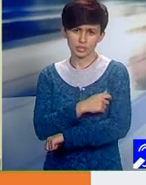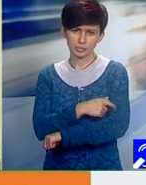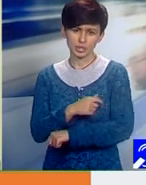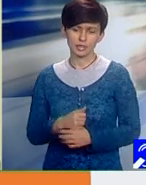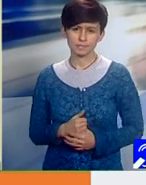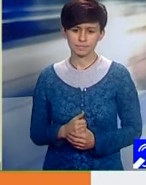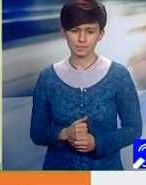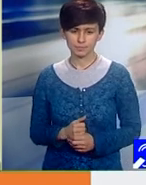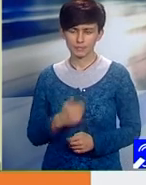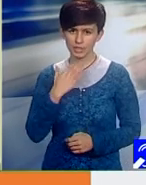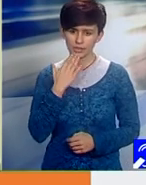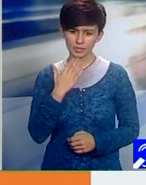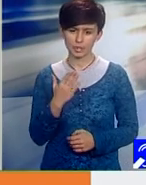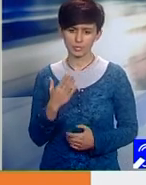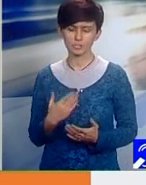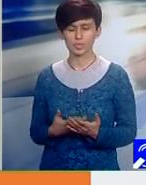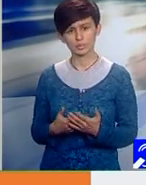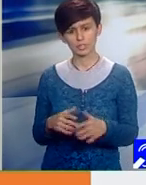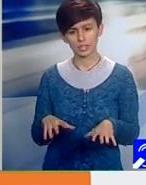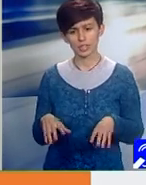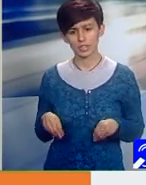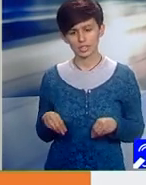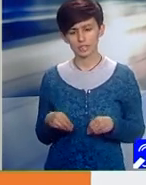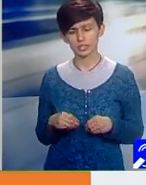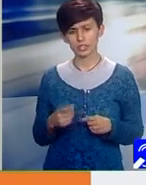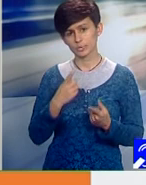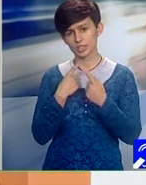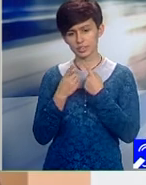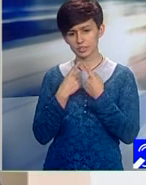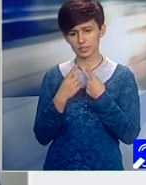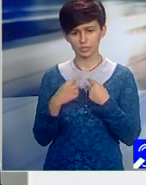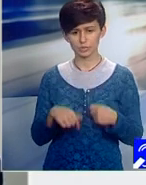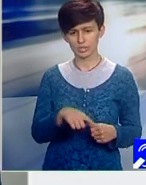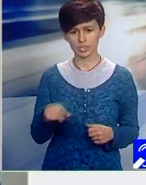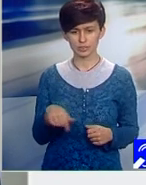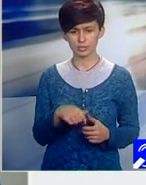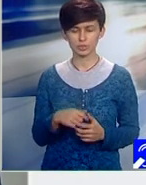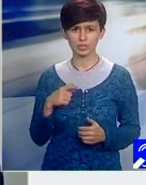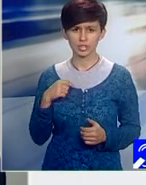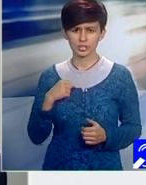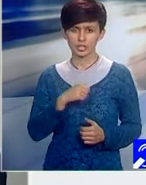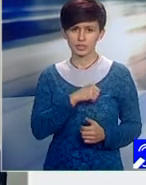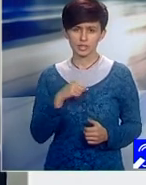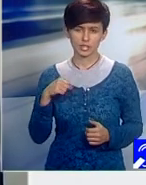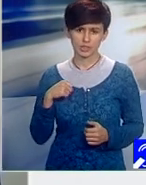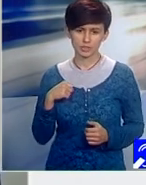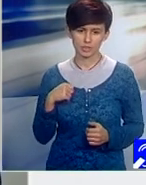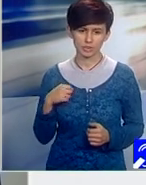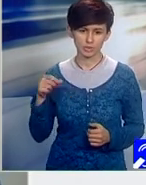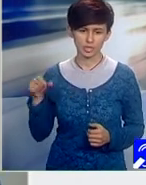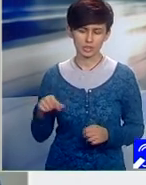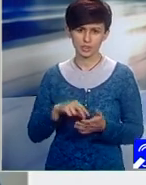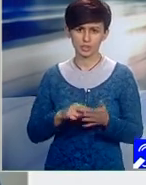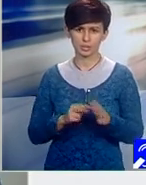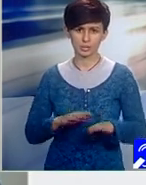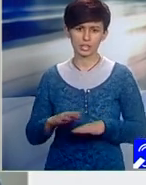Vă mulțumesc foarte mult că ați acceptat să intrați în direct cu noi. Sunteți singura, de fapt, dintre managerii